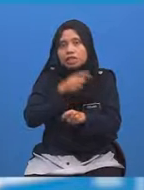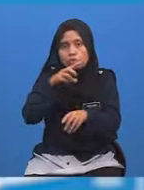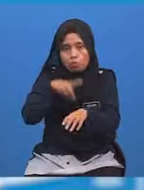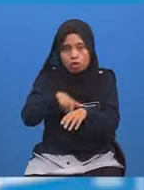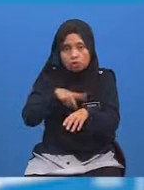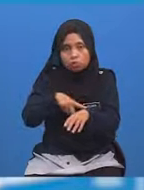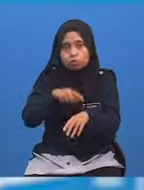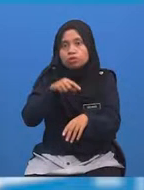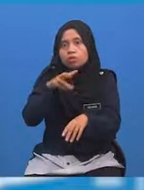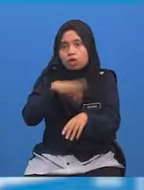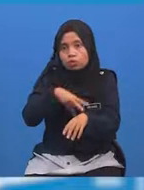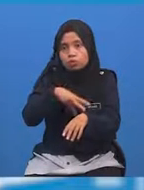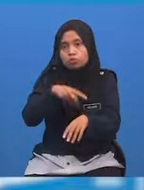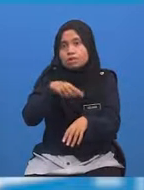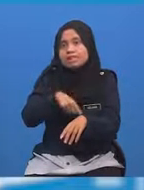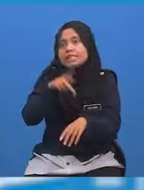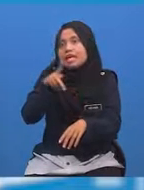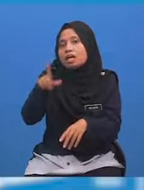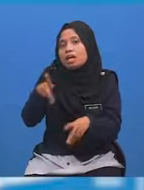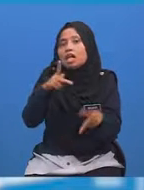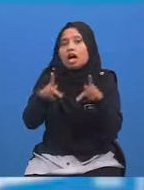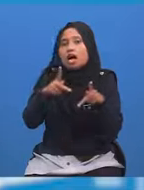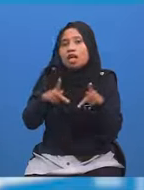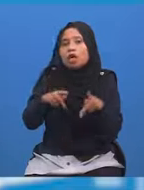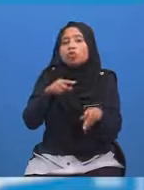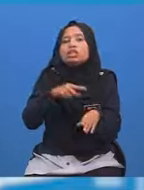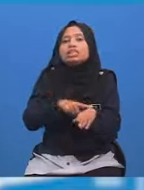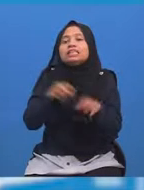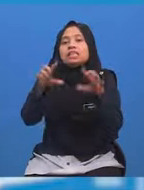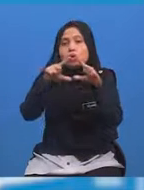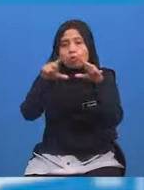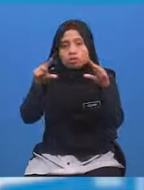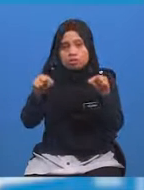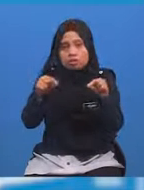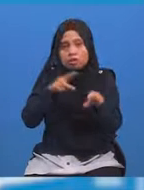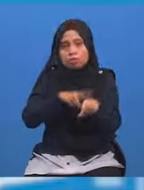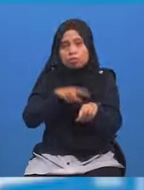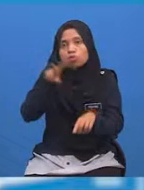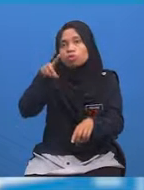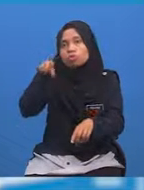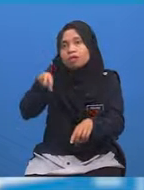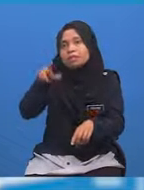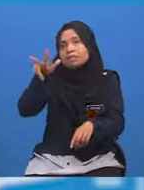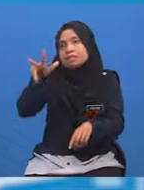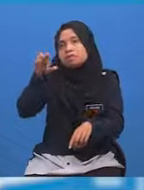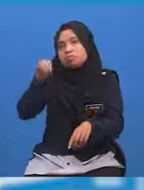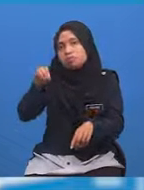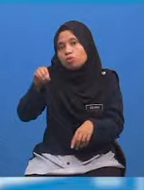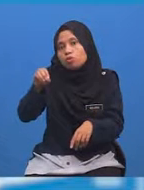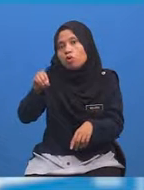di Kuala Lumpur Jika waktu di Osaka ialah pukul 12.30